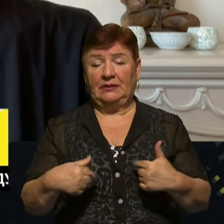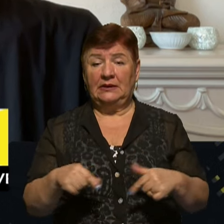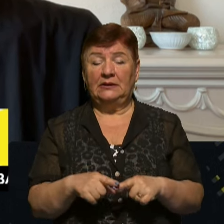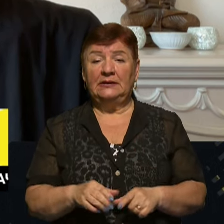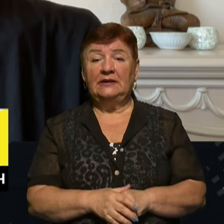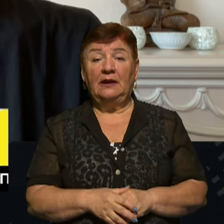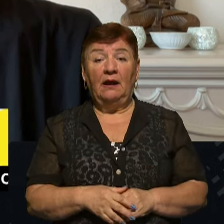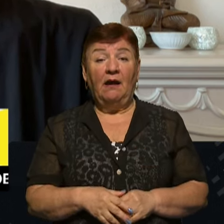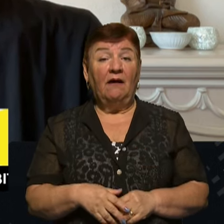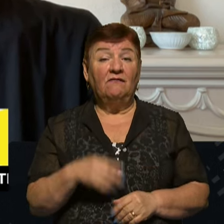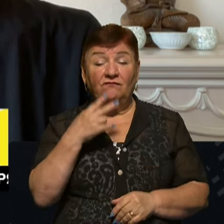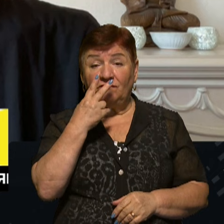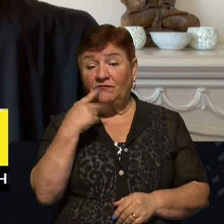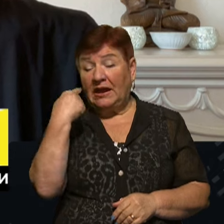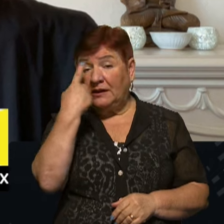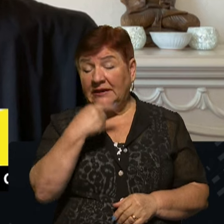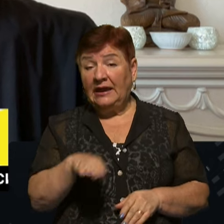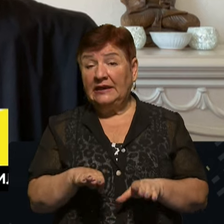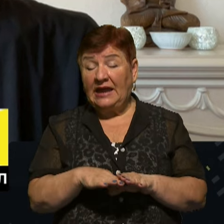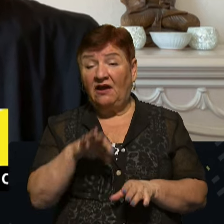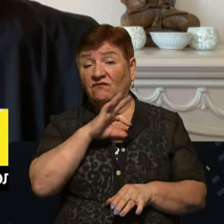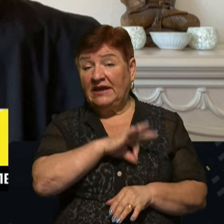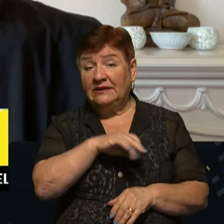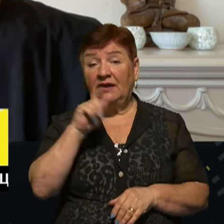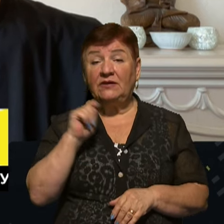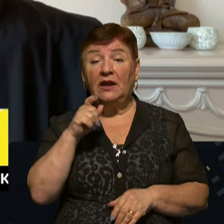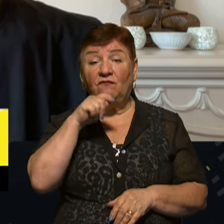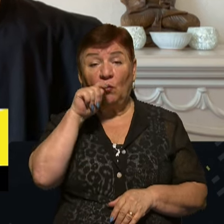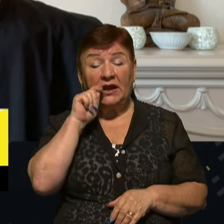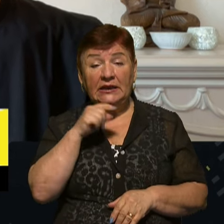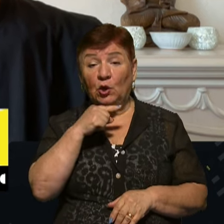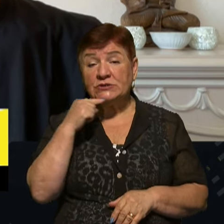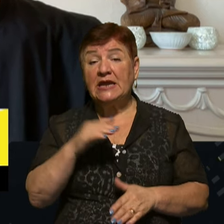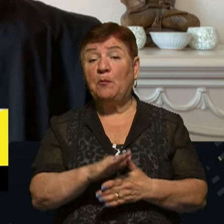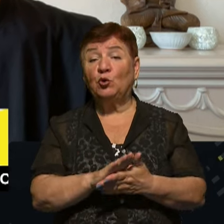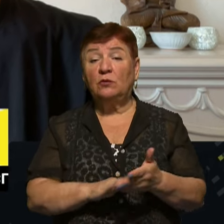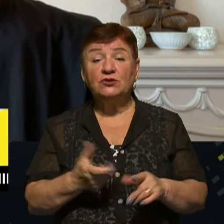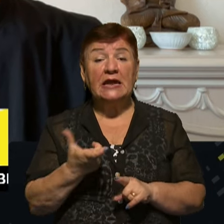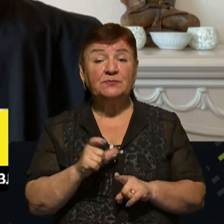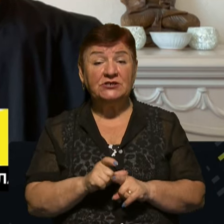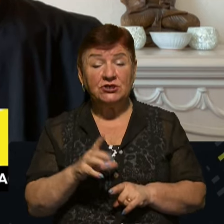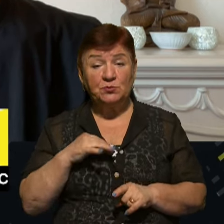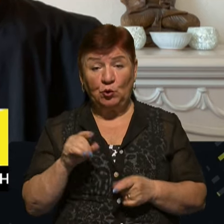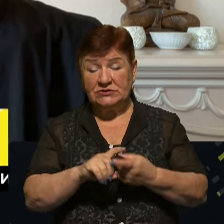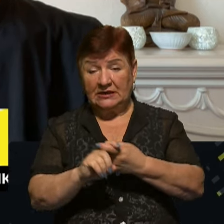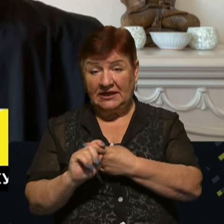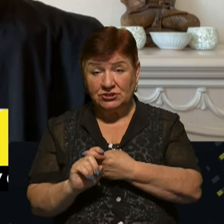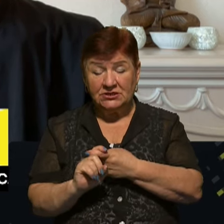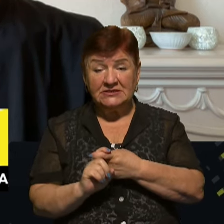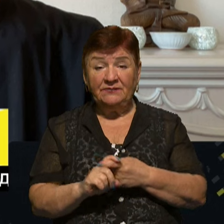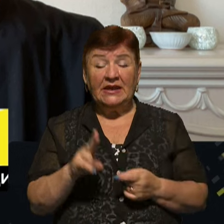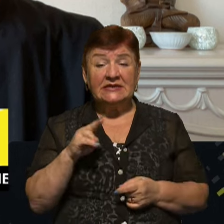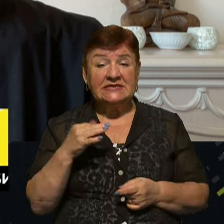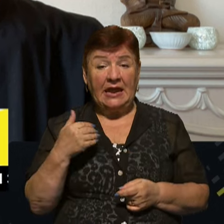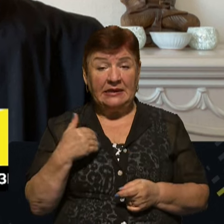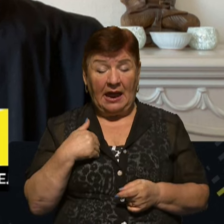Тобто виглядає так, що Китаю в принципі вигідна війна в Україні, оскільки Росія продовжує збільшувати свою залежність від неї. Власне, це я цитую